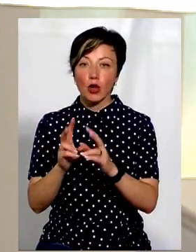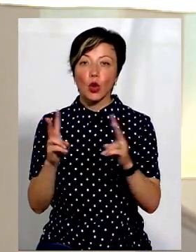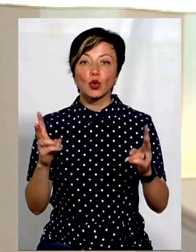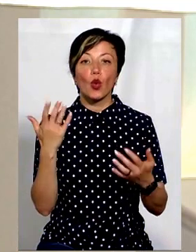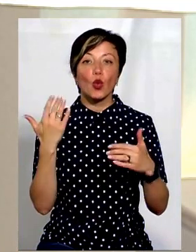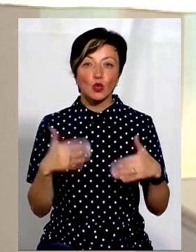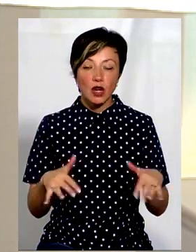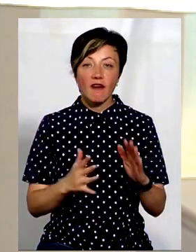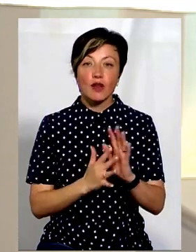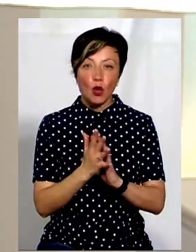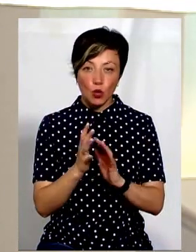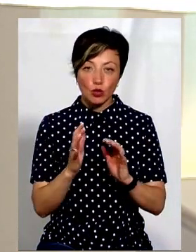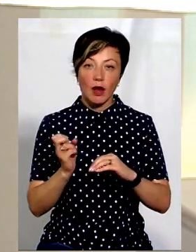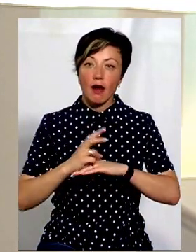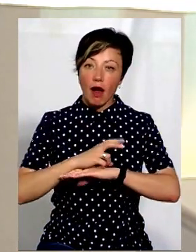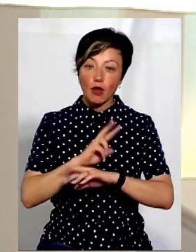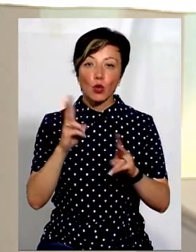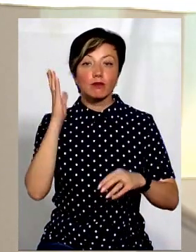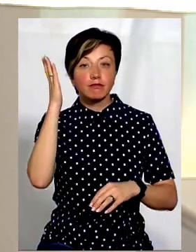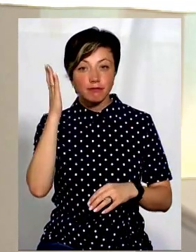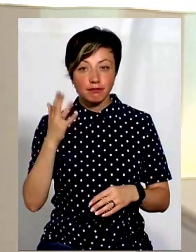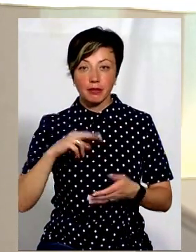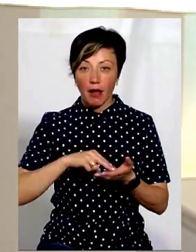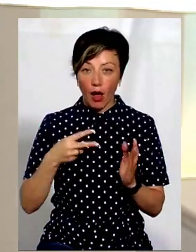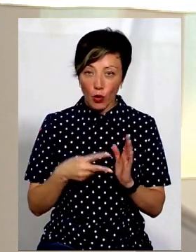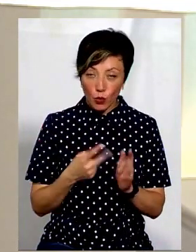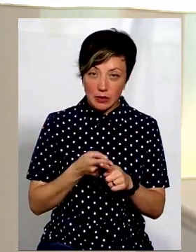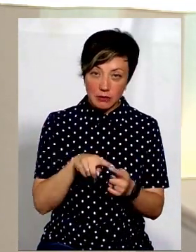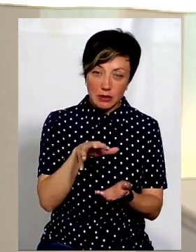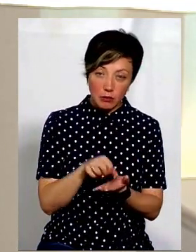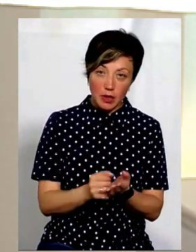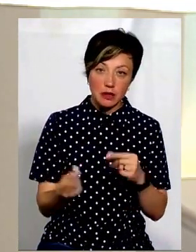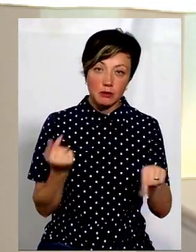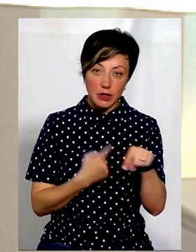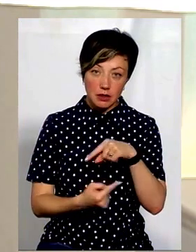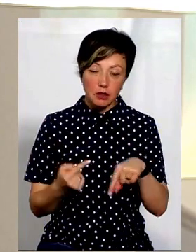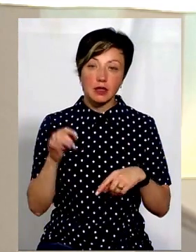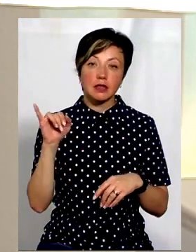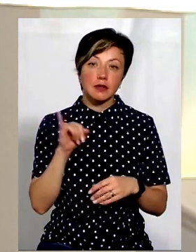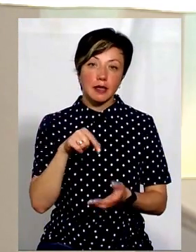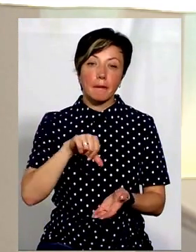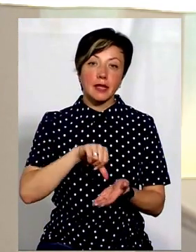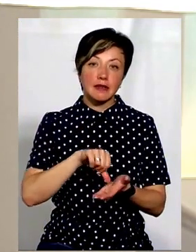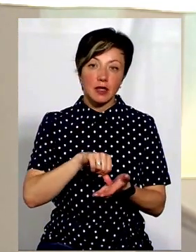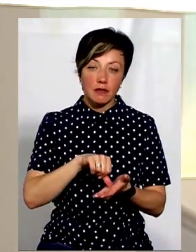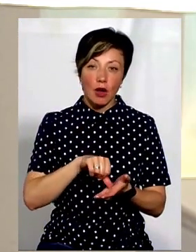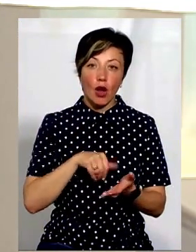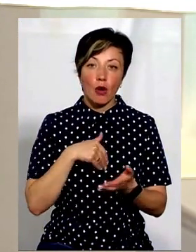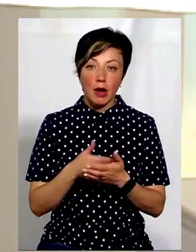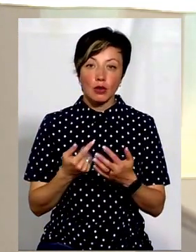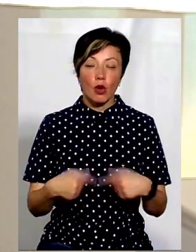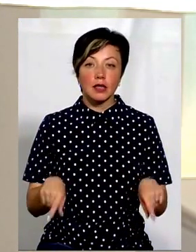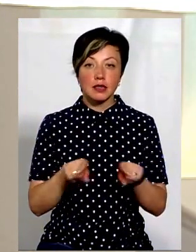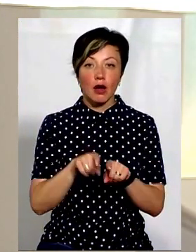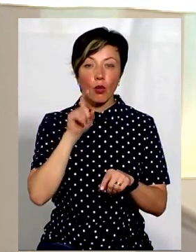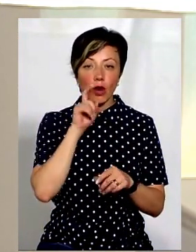хто вже вирощує равликів і тих, хто має намір займатися цим бізнесом, та представників громадської